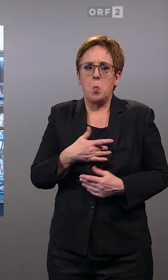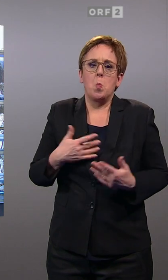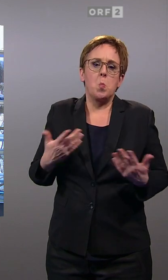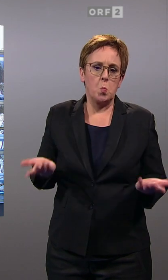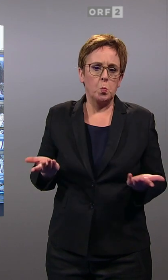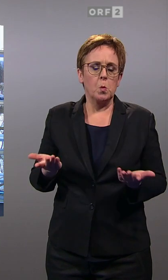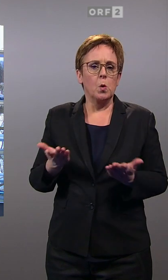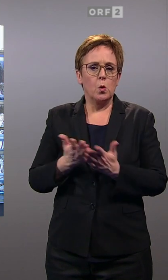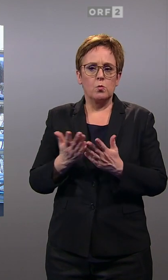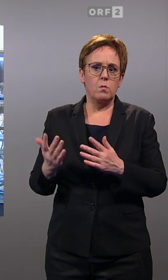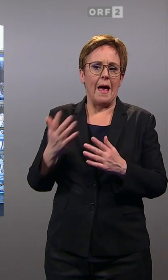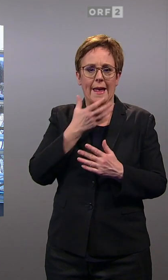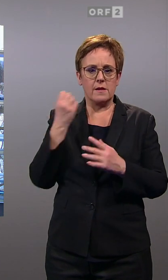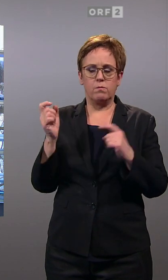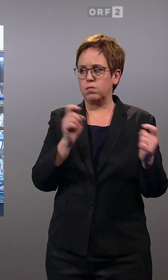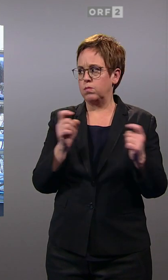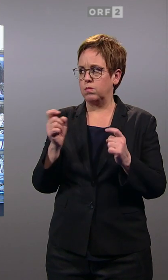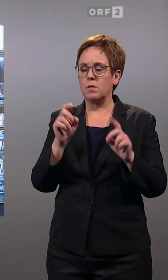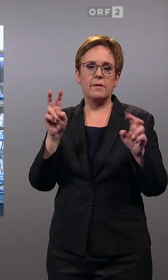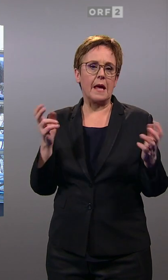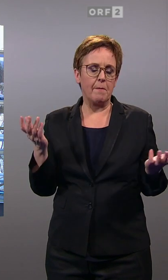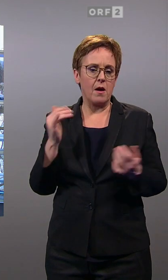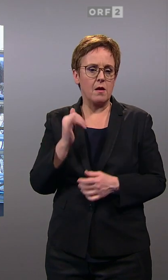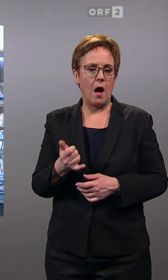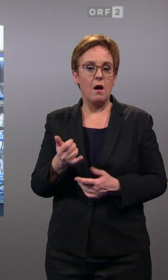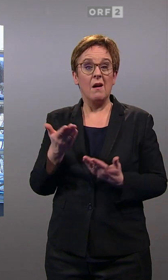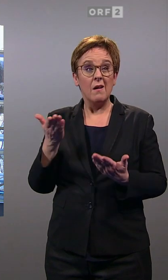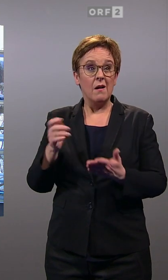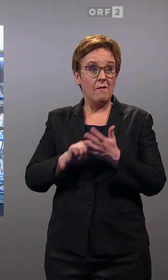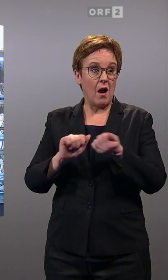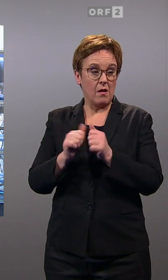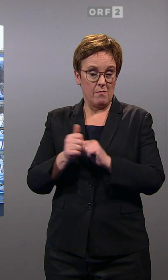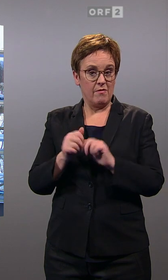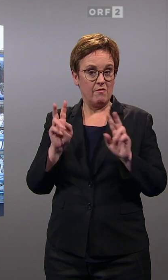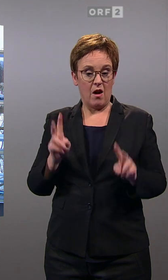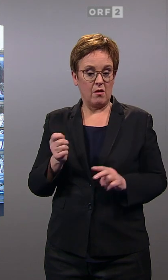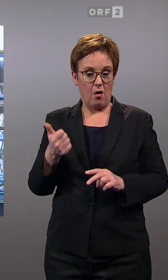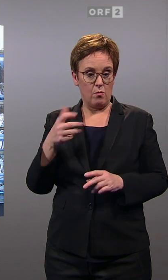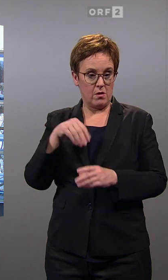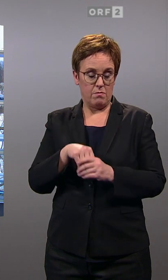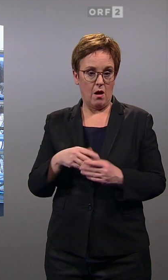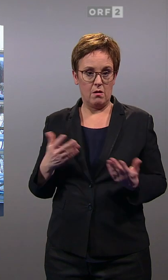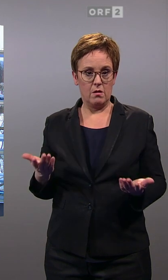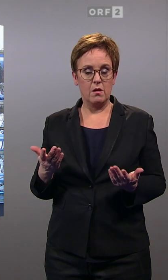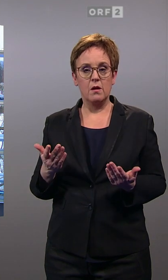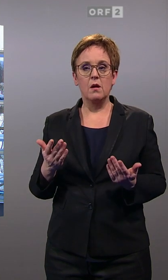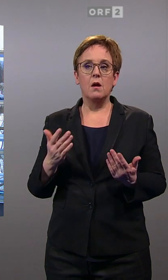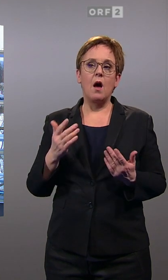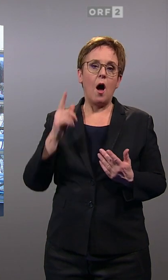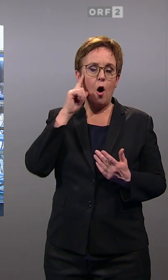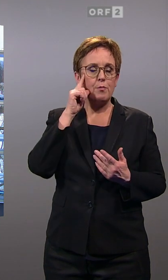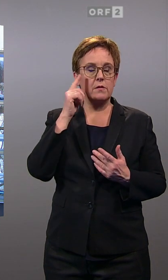durchaus kontroversiell diskutiertes Thema in Niederösterreich ist, in diesem Wahlkampf aber wirklich kaum vorgekommen ist. Die Metathemen